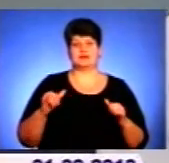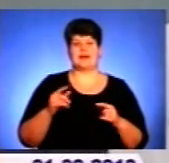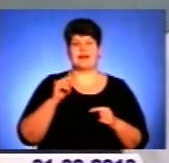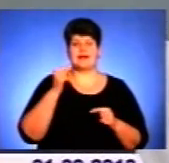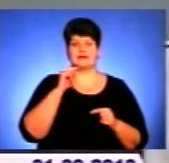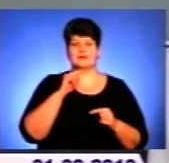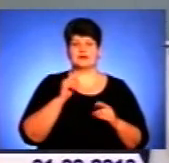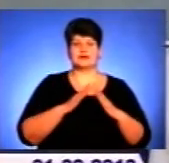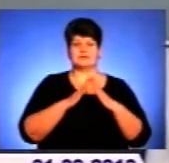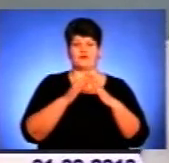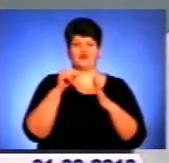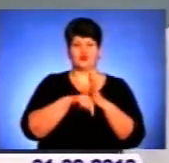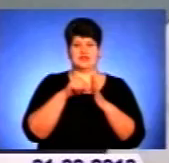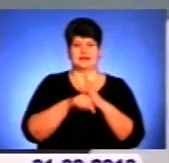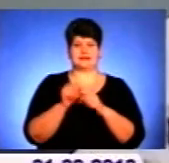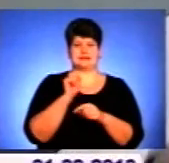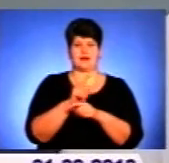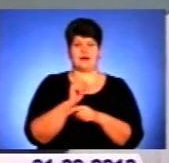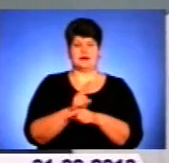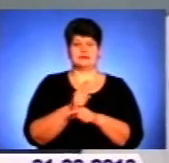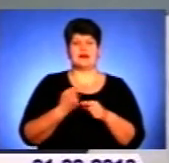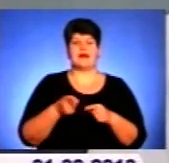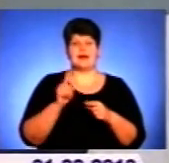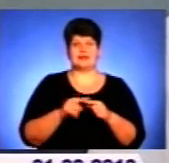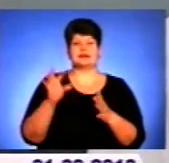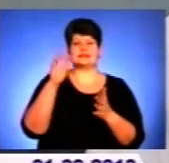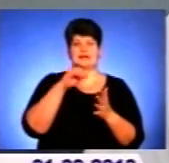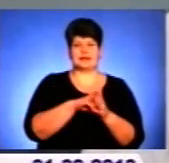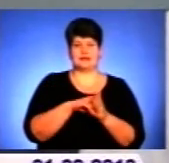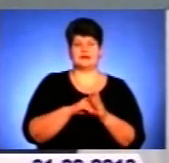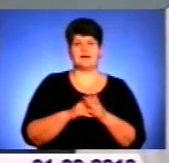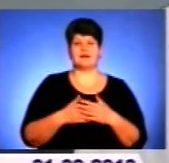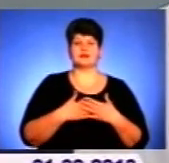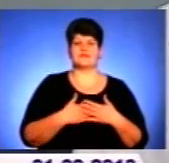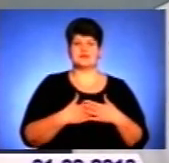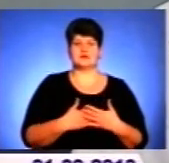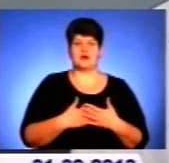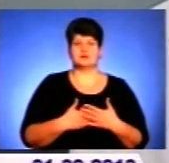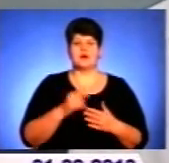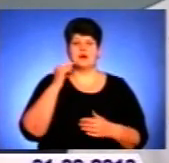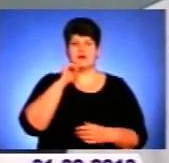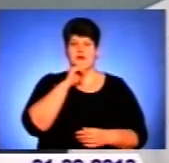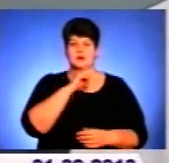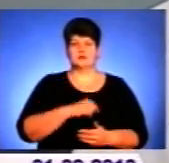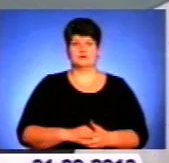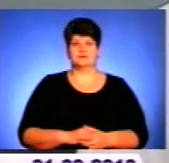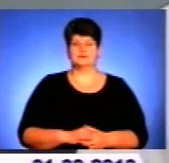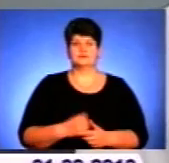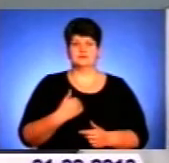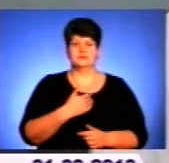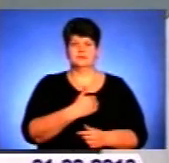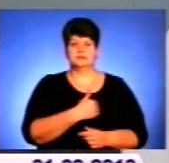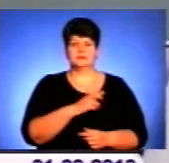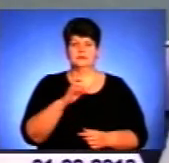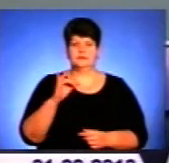за счёт внутренніх заказів. І ось це закладається в програмі активізування економіки. Ми хотіли б,